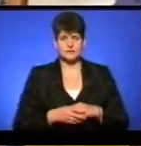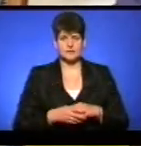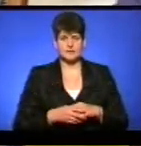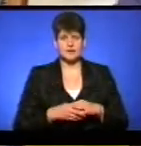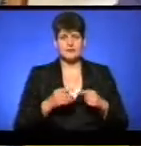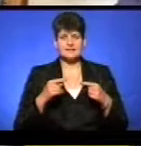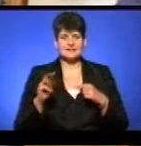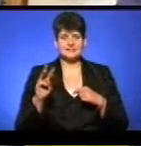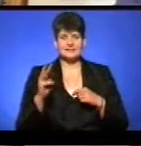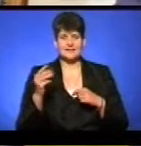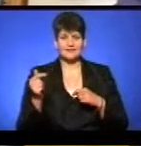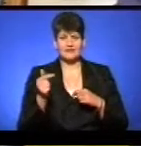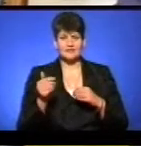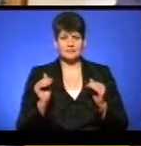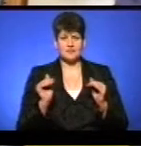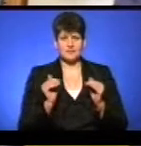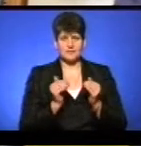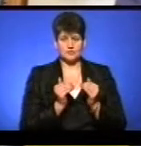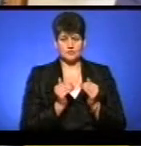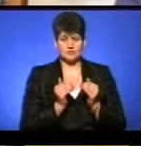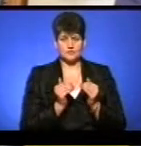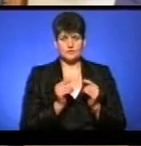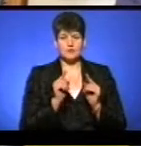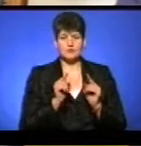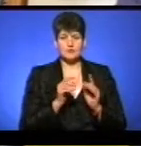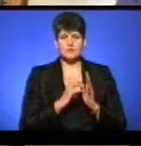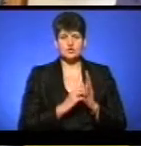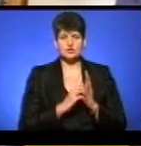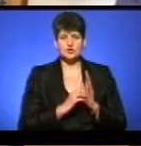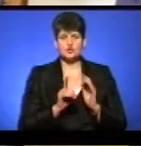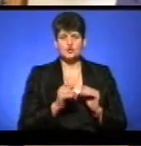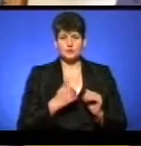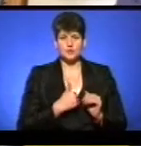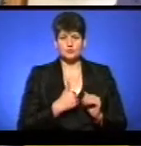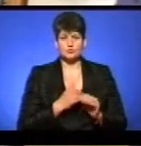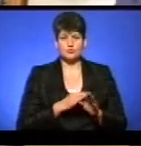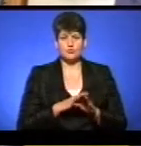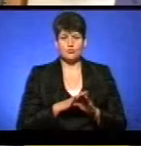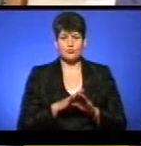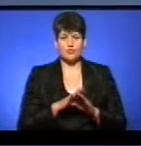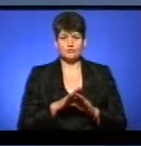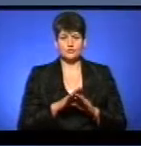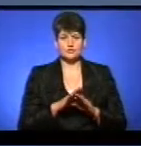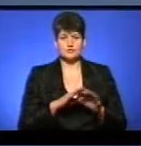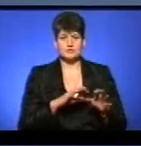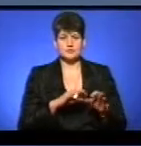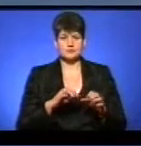в 3 гривні від мінімального, тільки по тій причині, що ми хочемо, щоб повністю вивезти готівку.